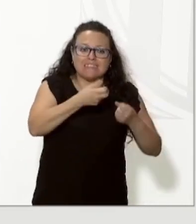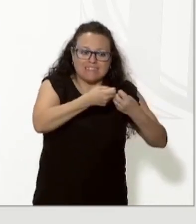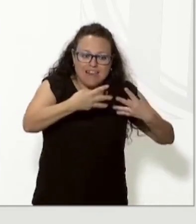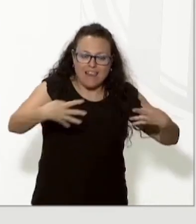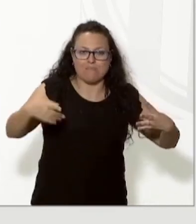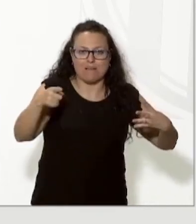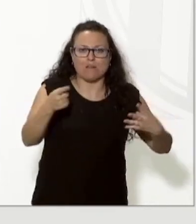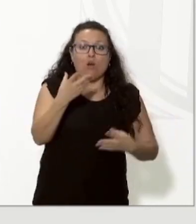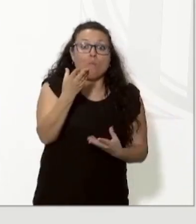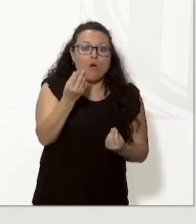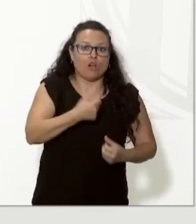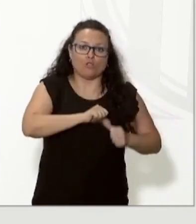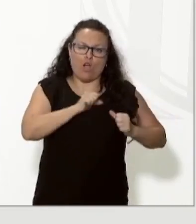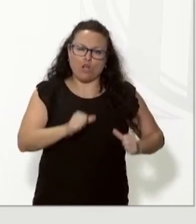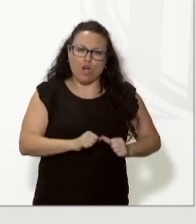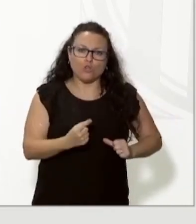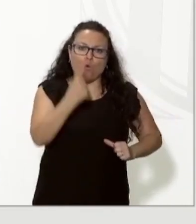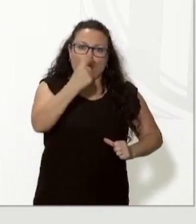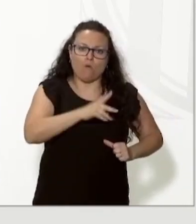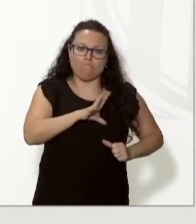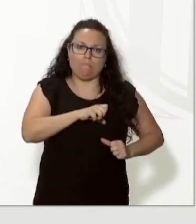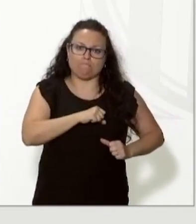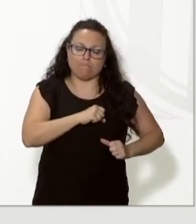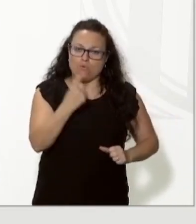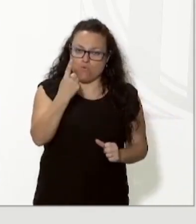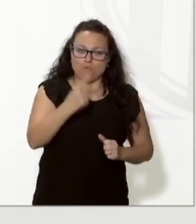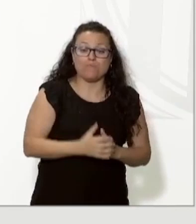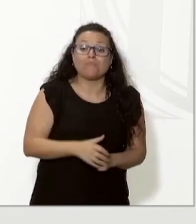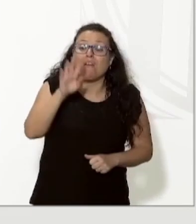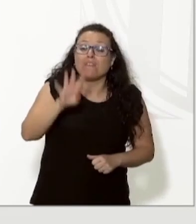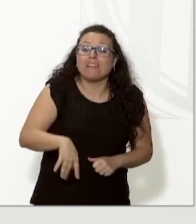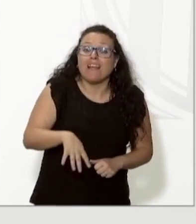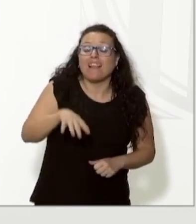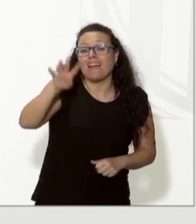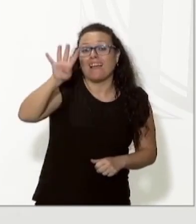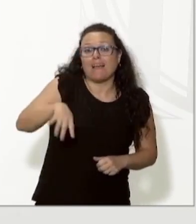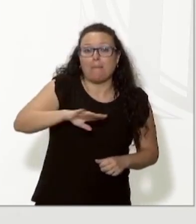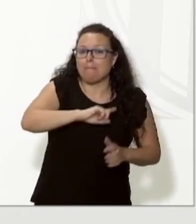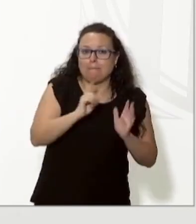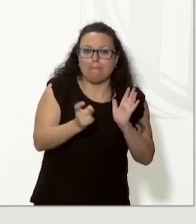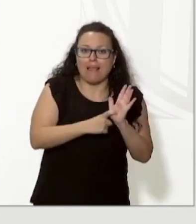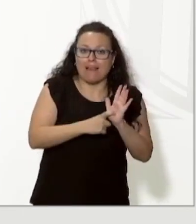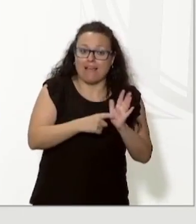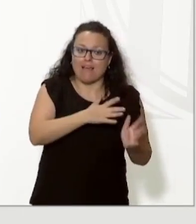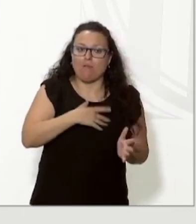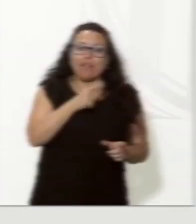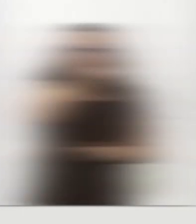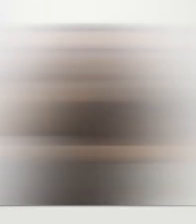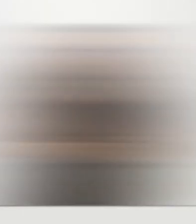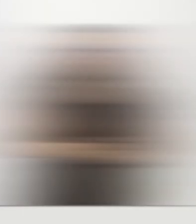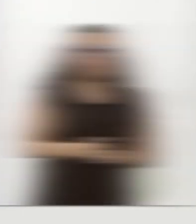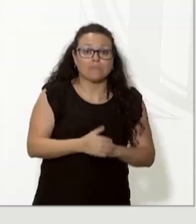«Molts cors, un sol batec», perquè finalment la Catalunya plena és a la Catalunya on no hi falta ningú.